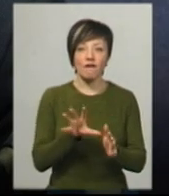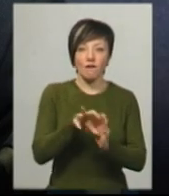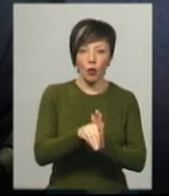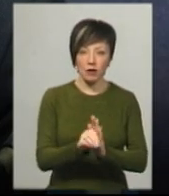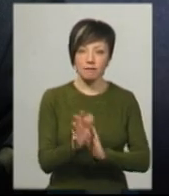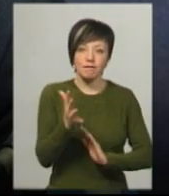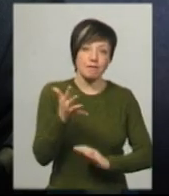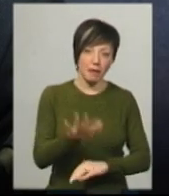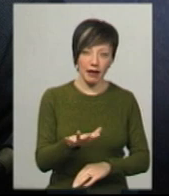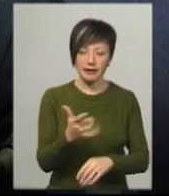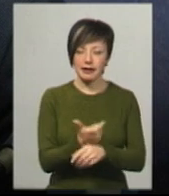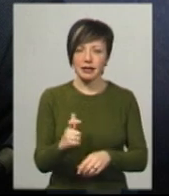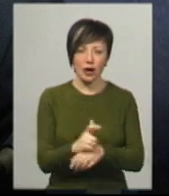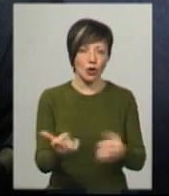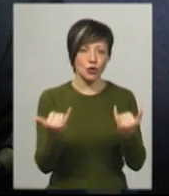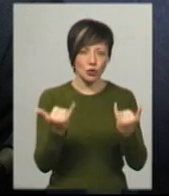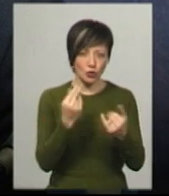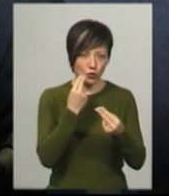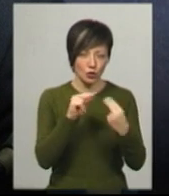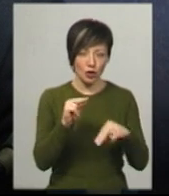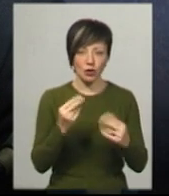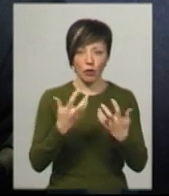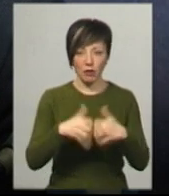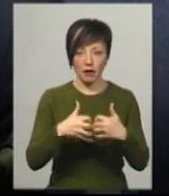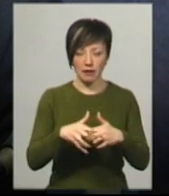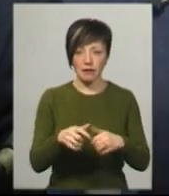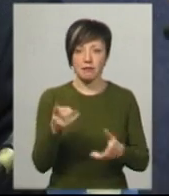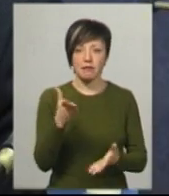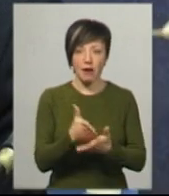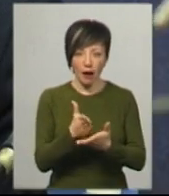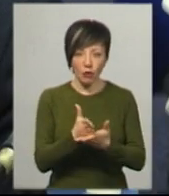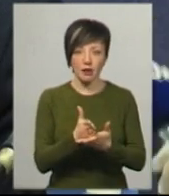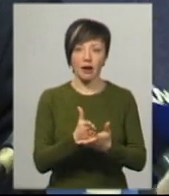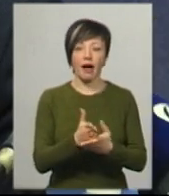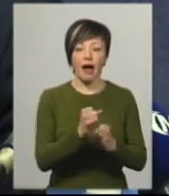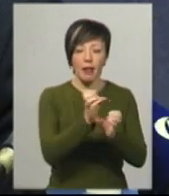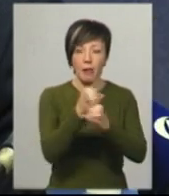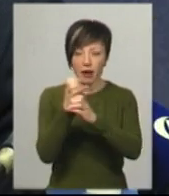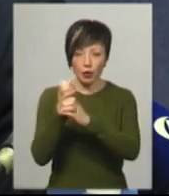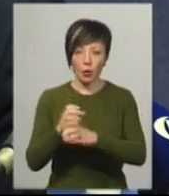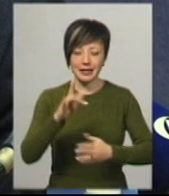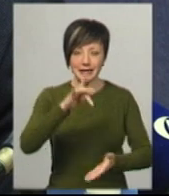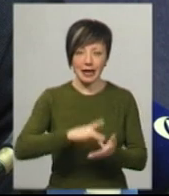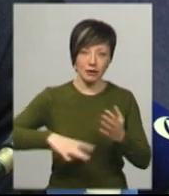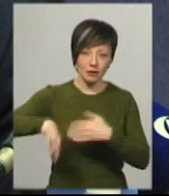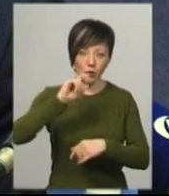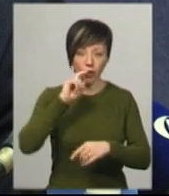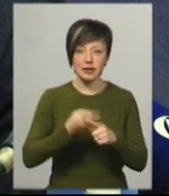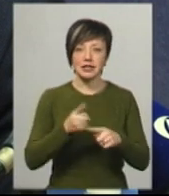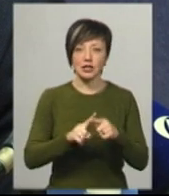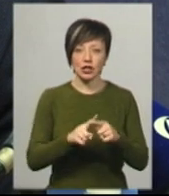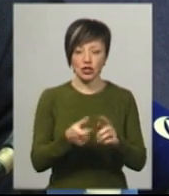п'ятірку найсучасніших обладнань, які мають лабораторні центри на території України. Тобто це